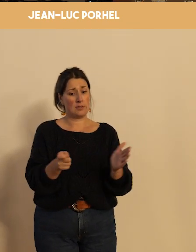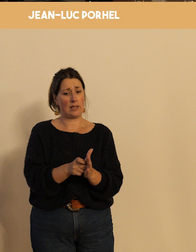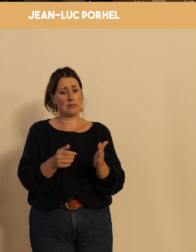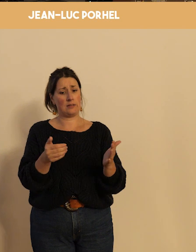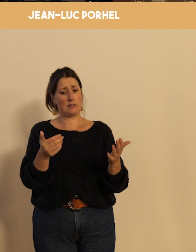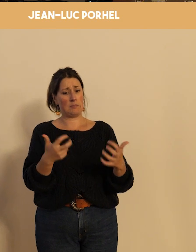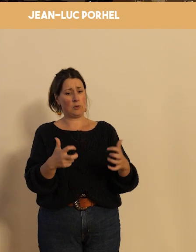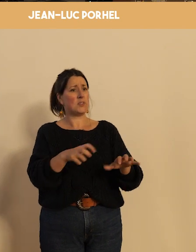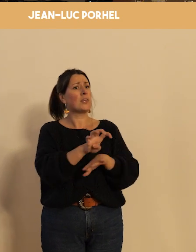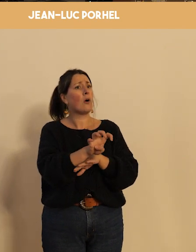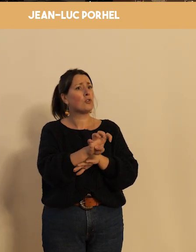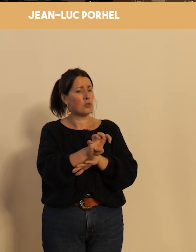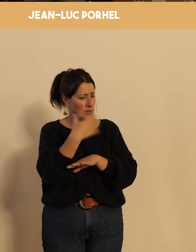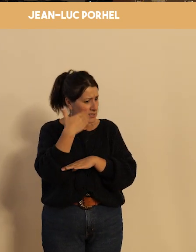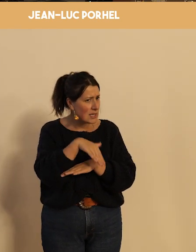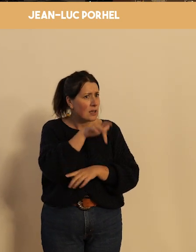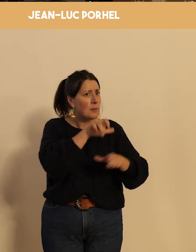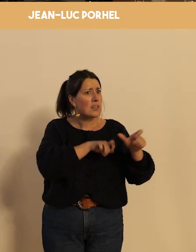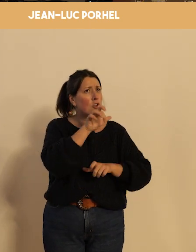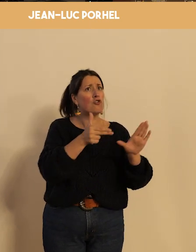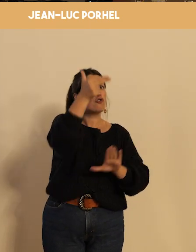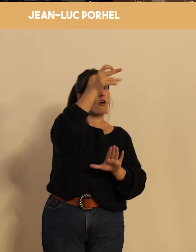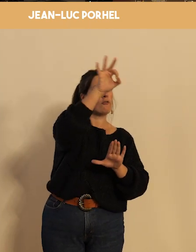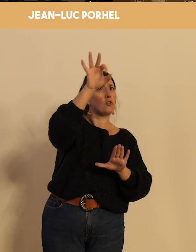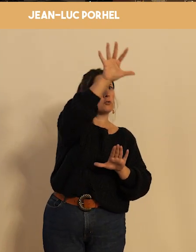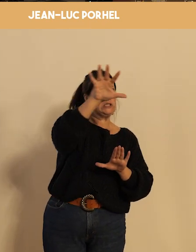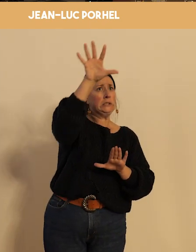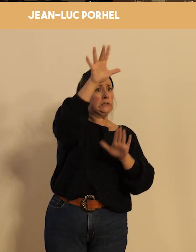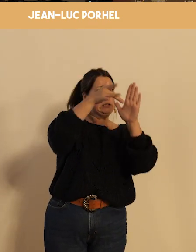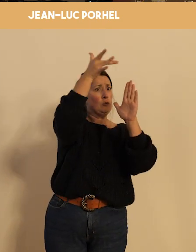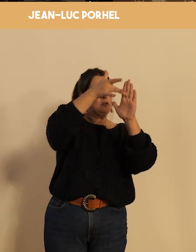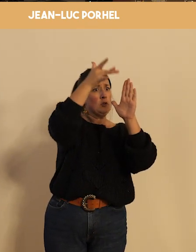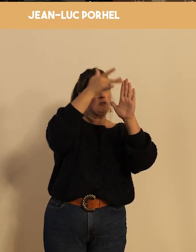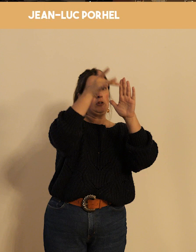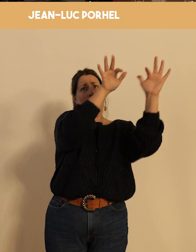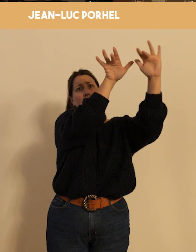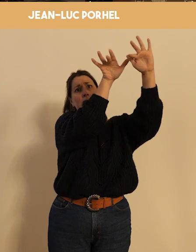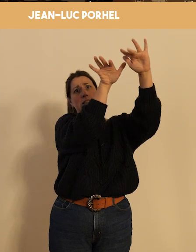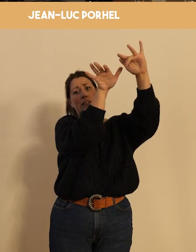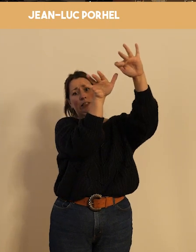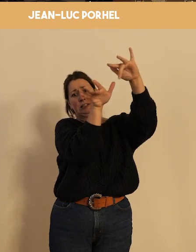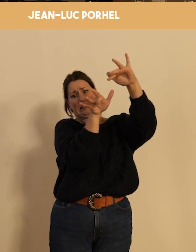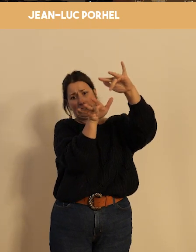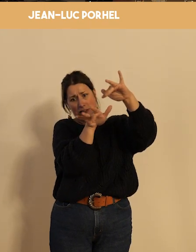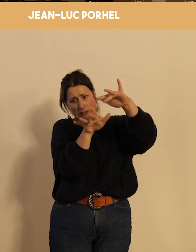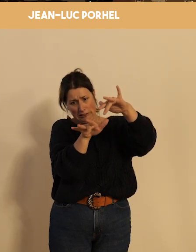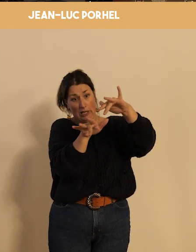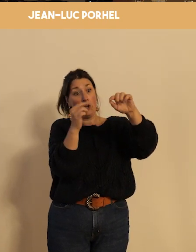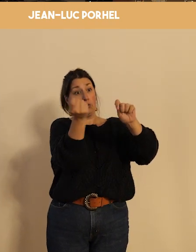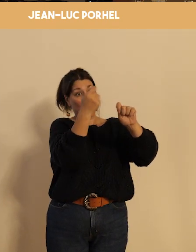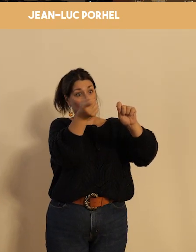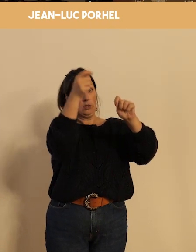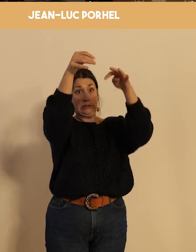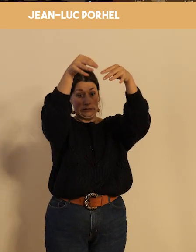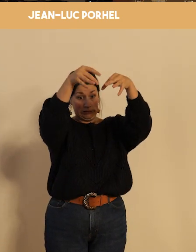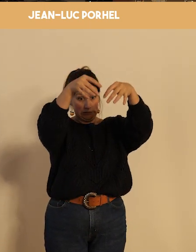les réfugiés qui fuient le nord de la France vont traverser le pays et notamment partout et on